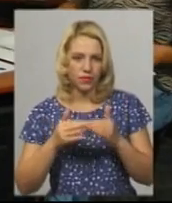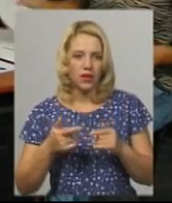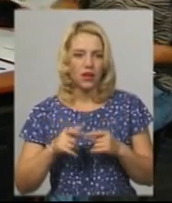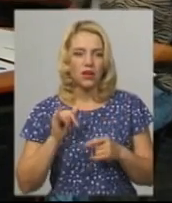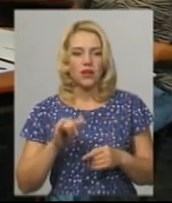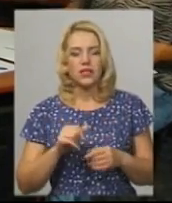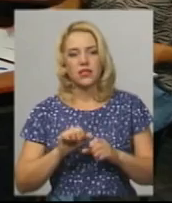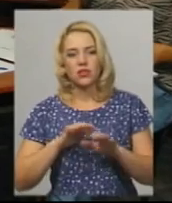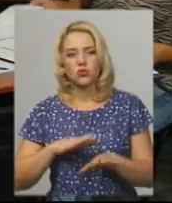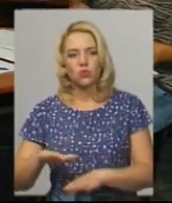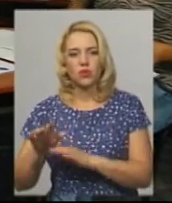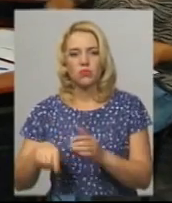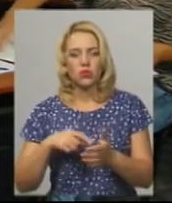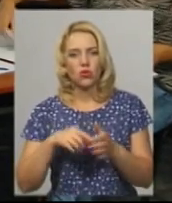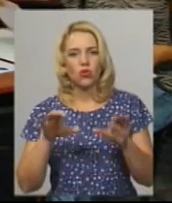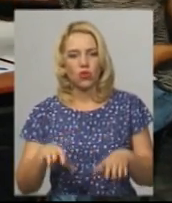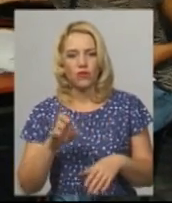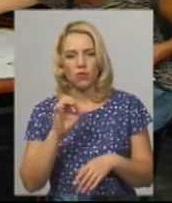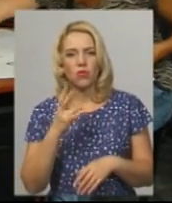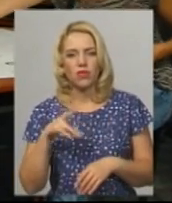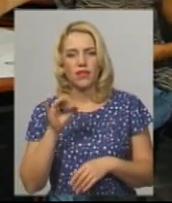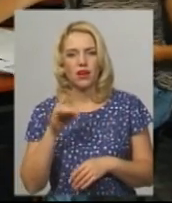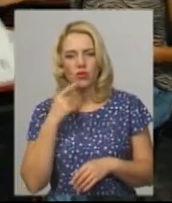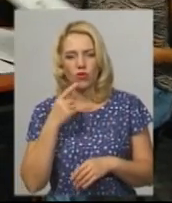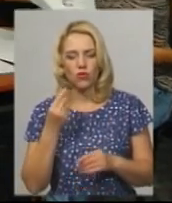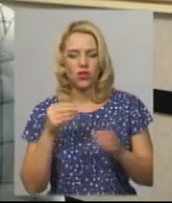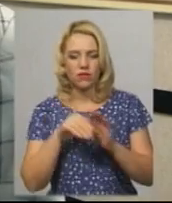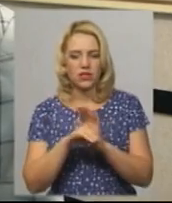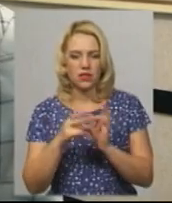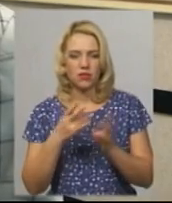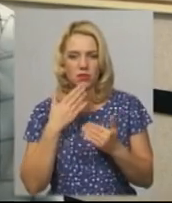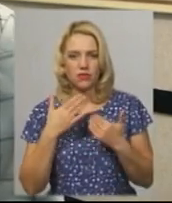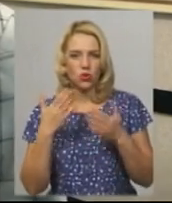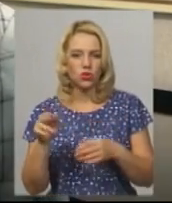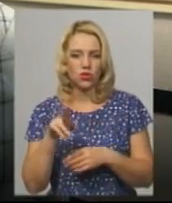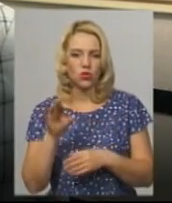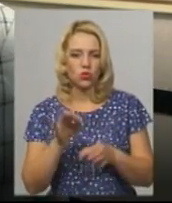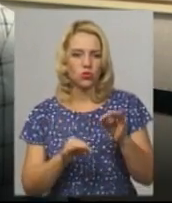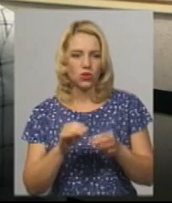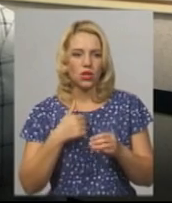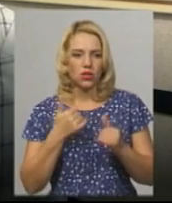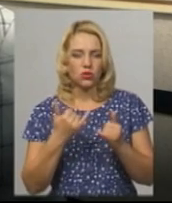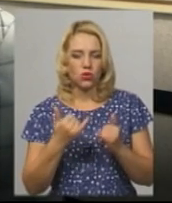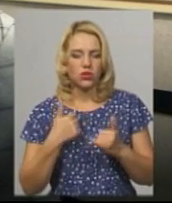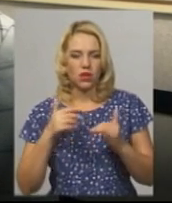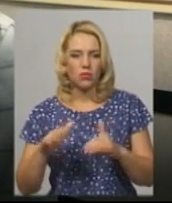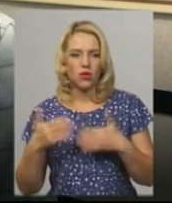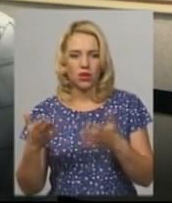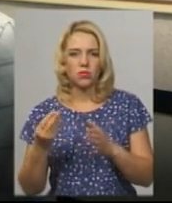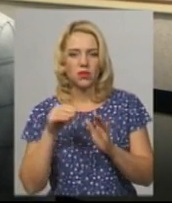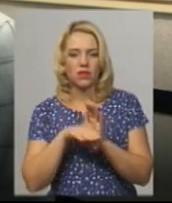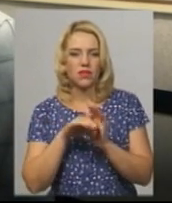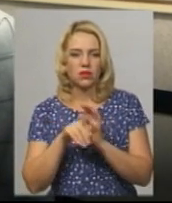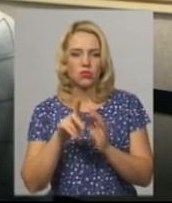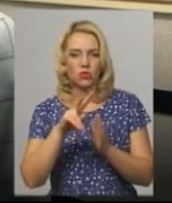Заступник міського голови Андрій Бондаренко рекомендує інвесторами звернутися до суду. Сьогодні я порадив інвесторам, щоб